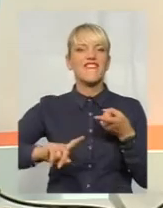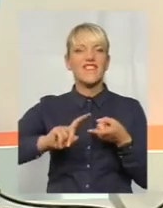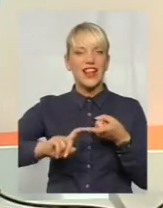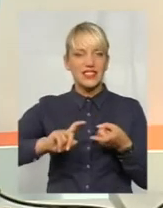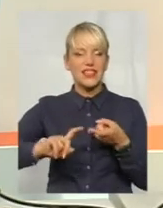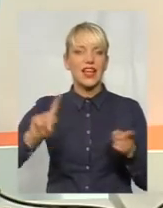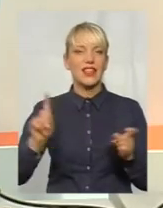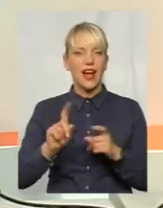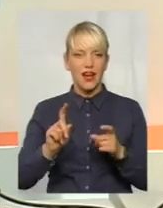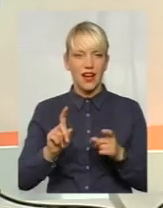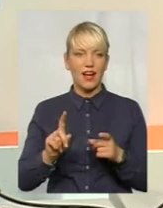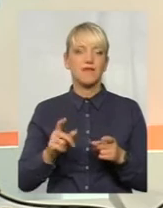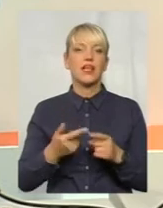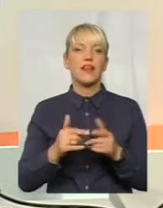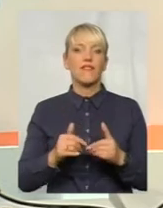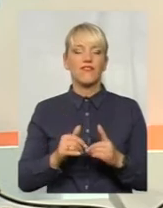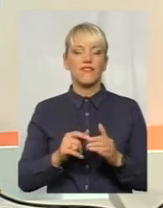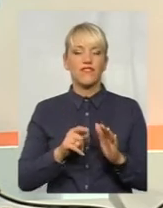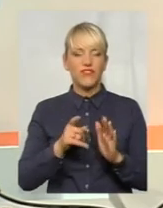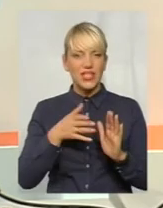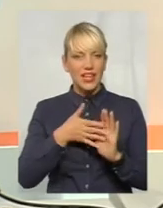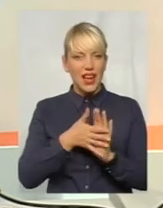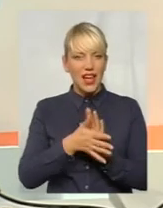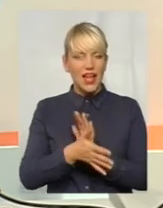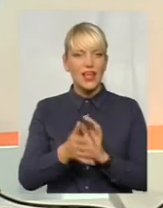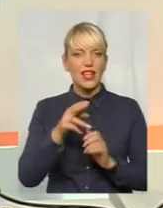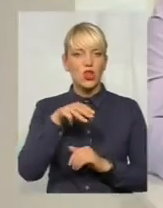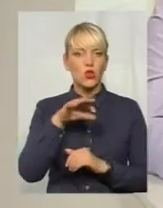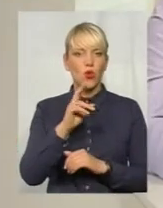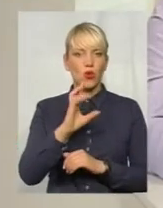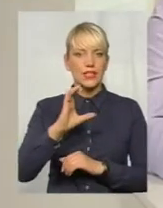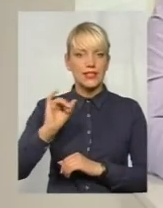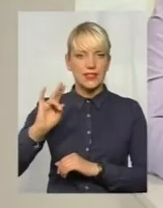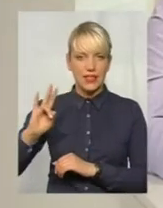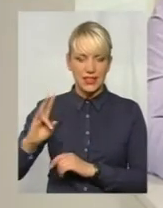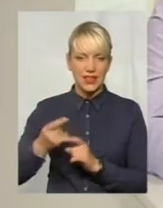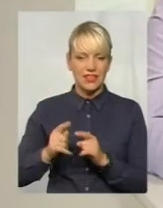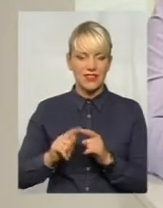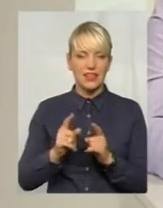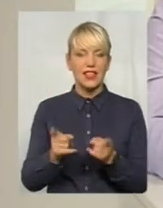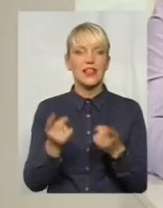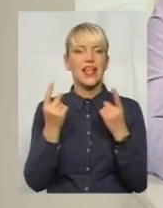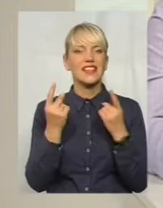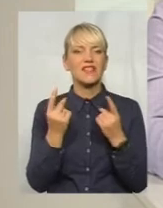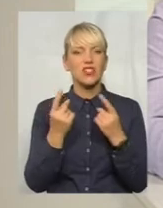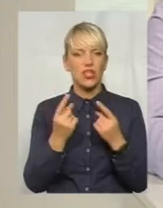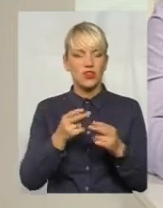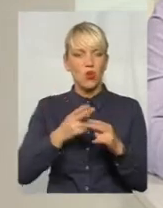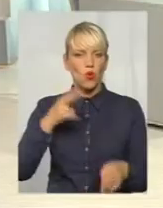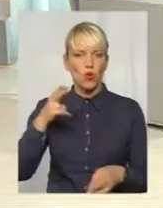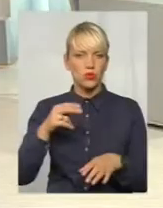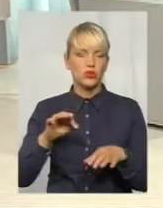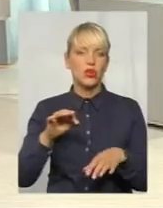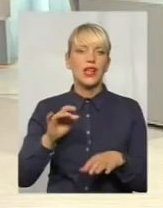виділяє токсин. І цей токсин надзвичайно гостро діє на